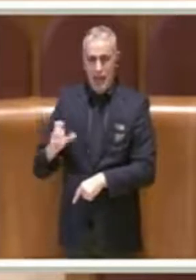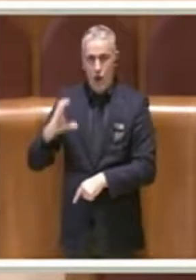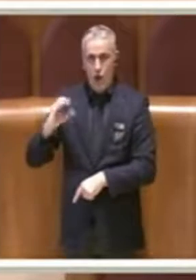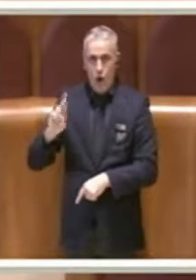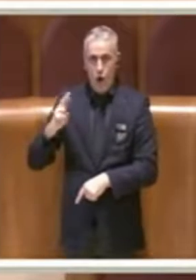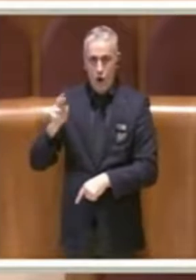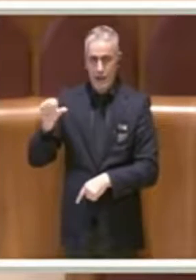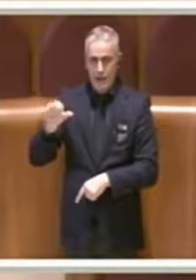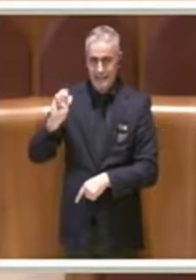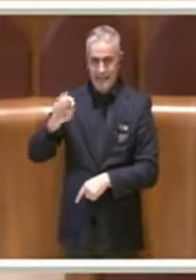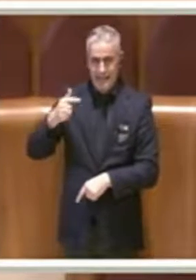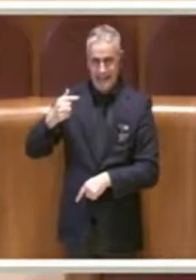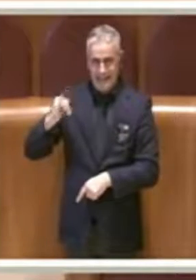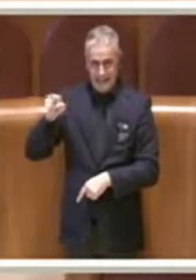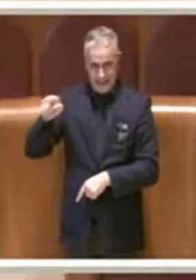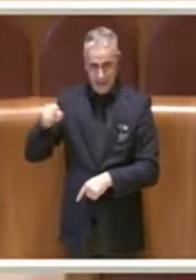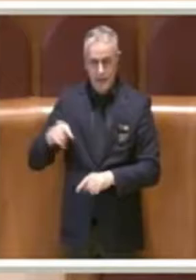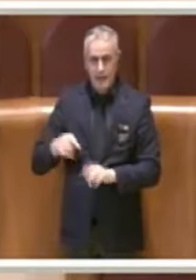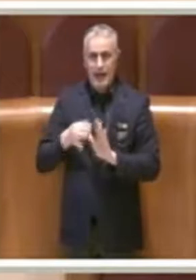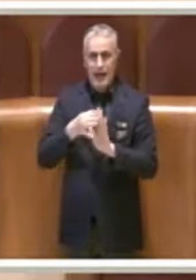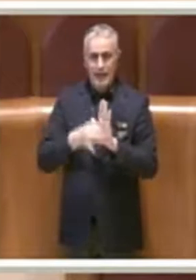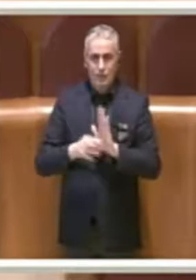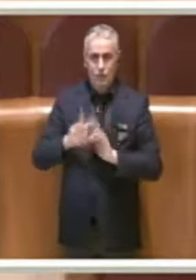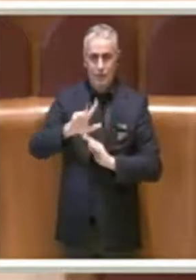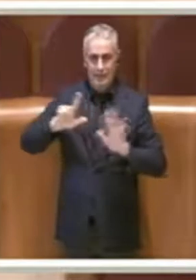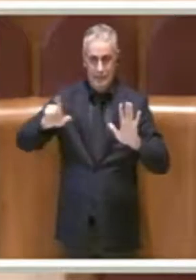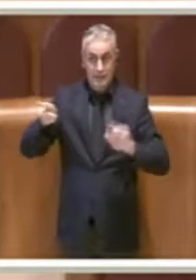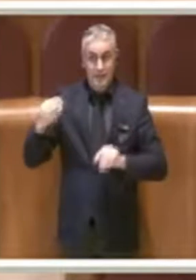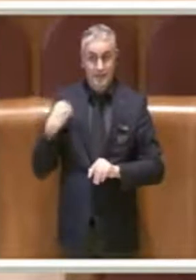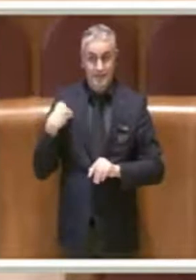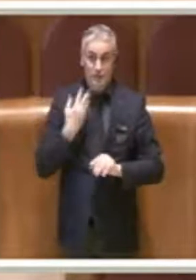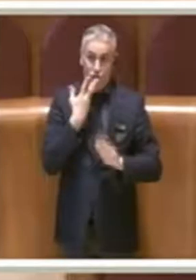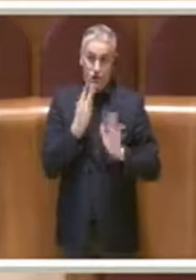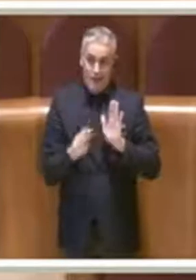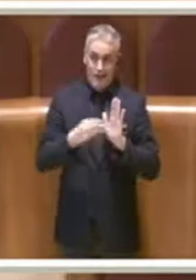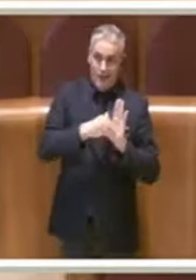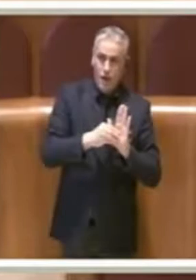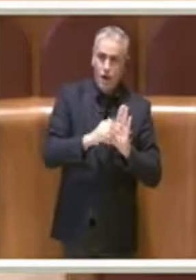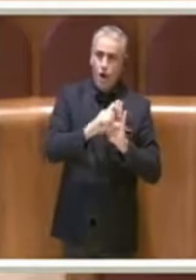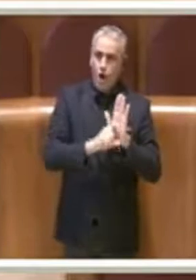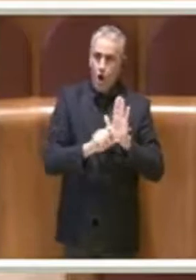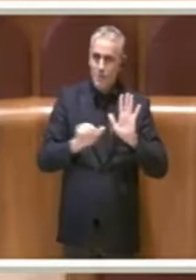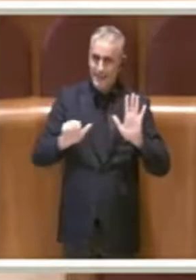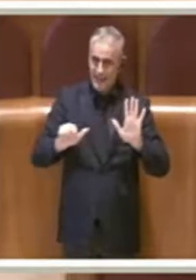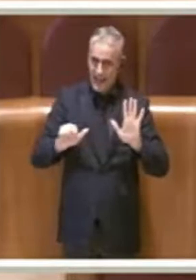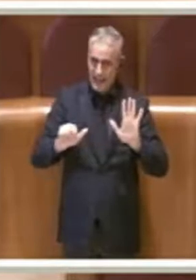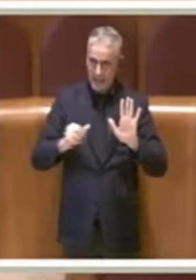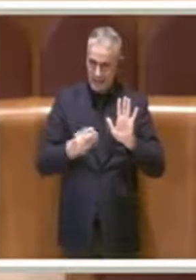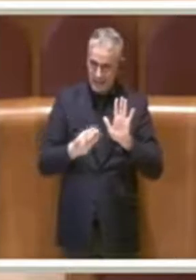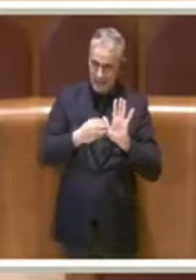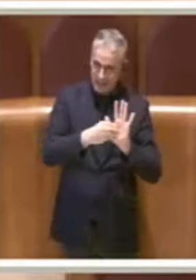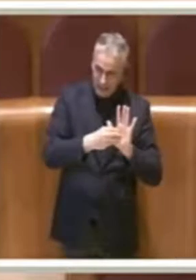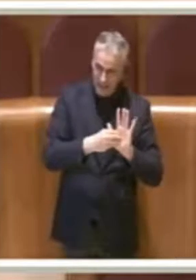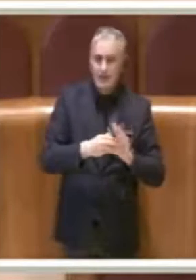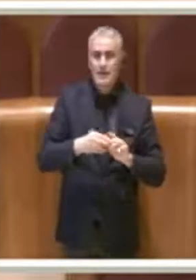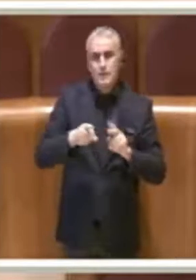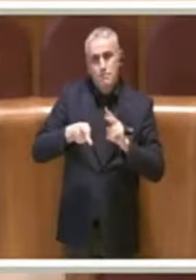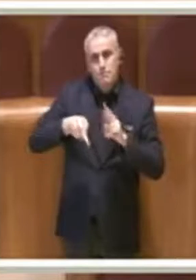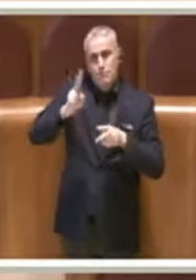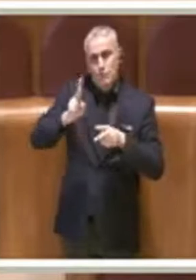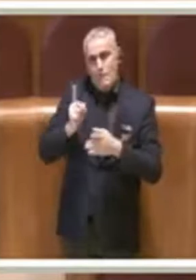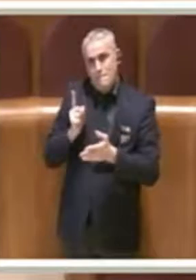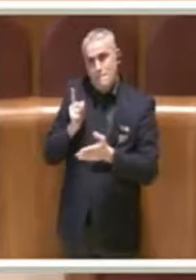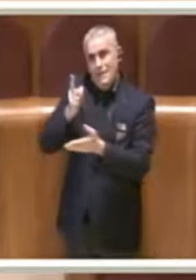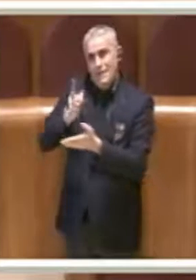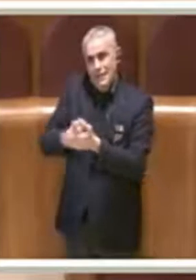all'articolo 37 chiedeva di aggiungere al comma 6 di dare la preferenza agli alberi di